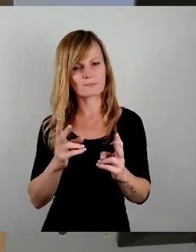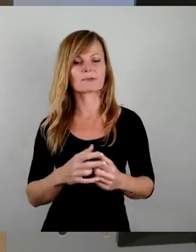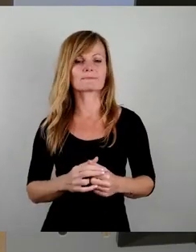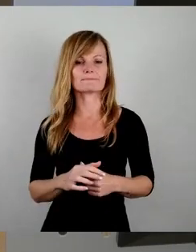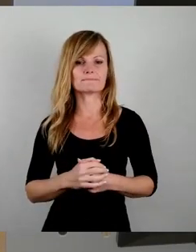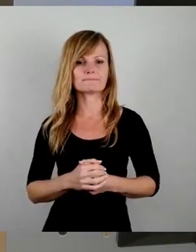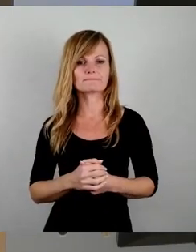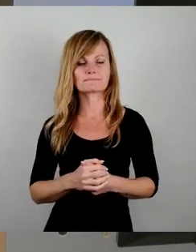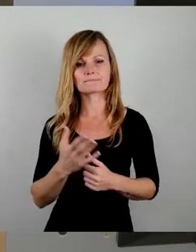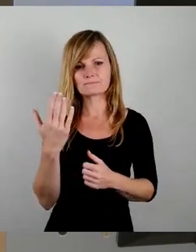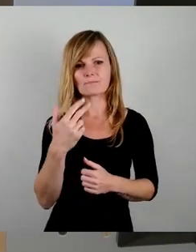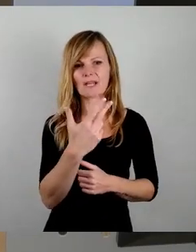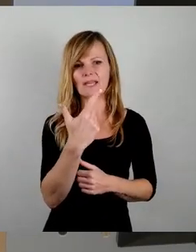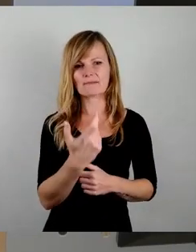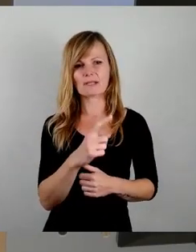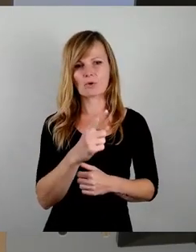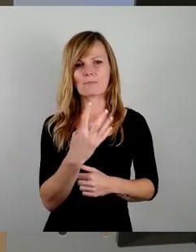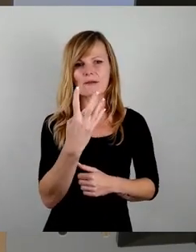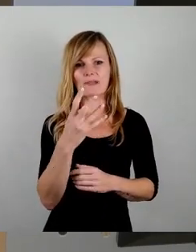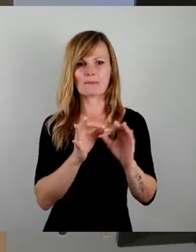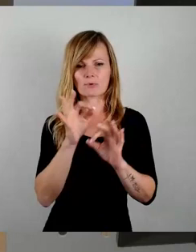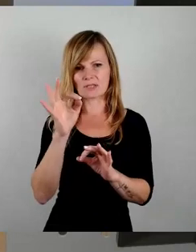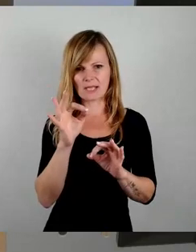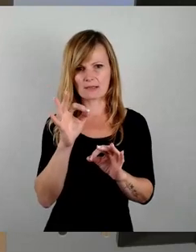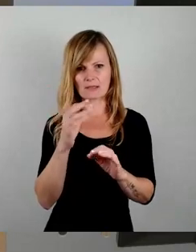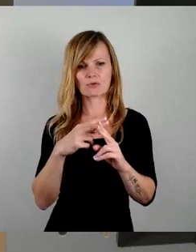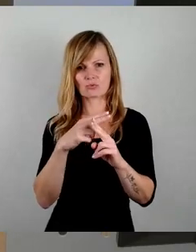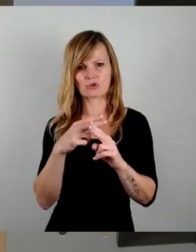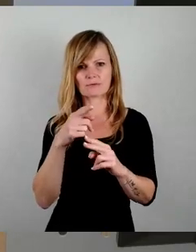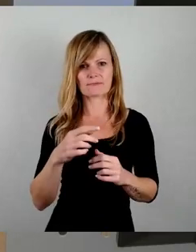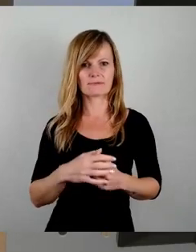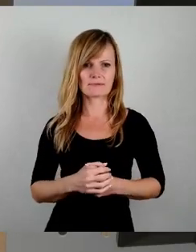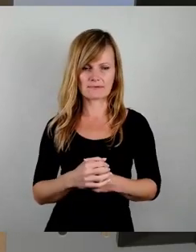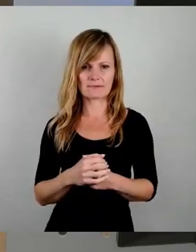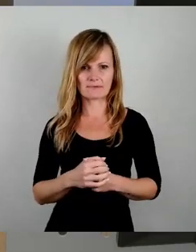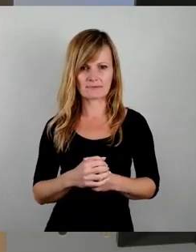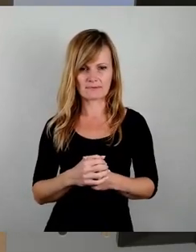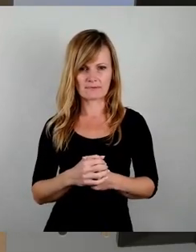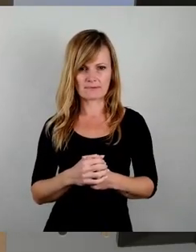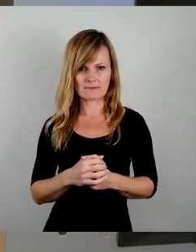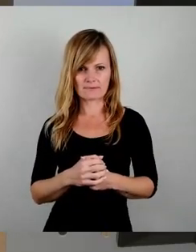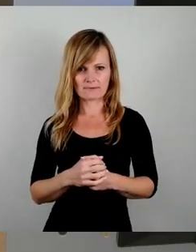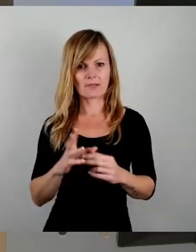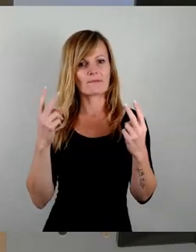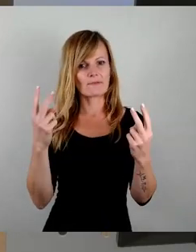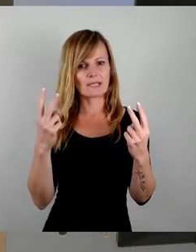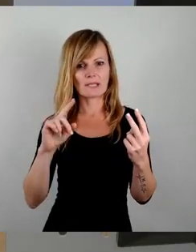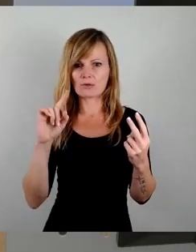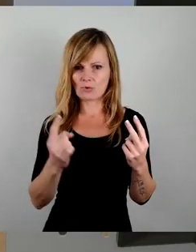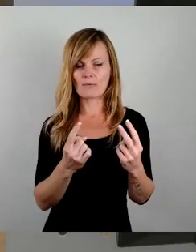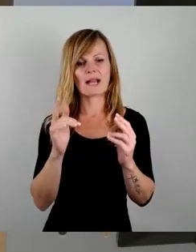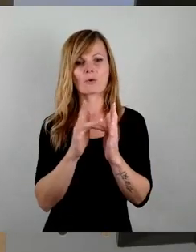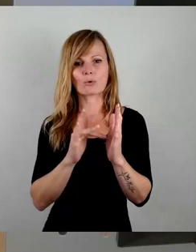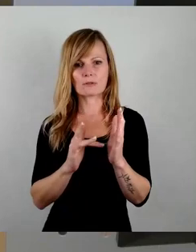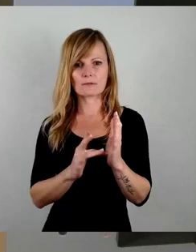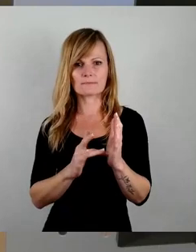23,4 Prozent im Durchschnitt. Und ich glaube, es ist wichtig, auch noch mal in die Gründe genauer